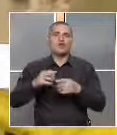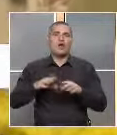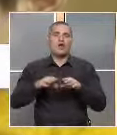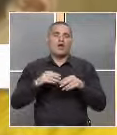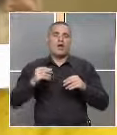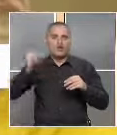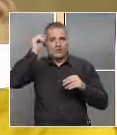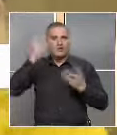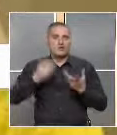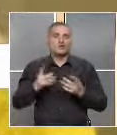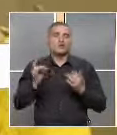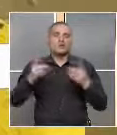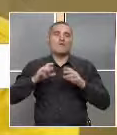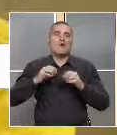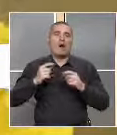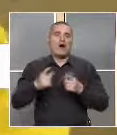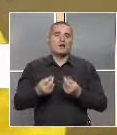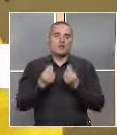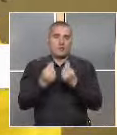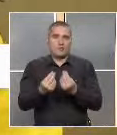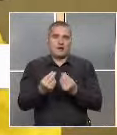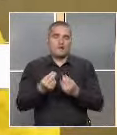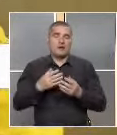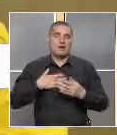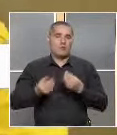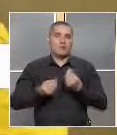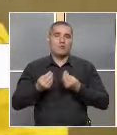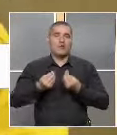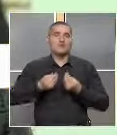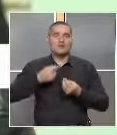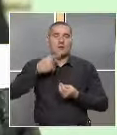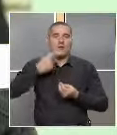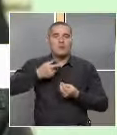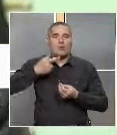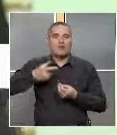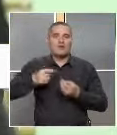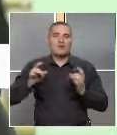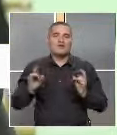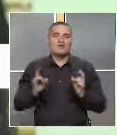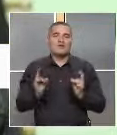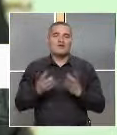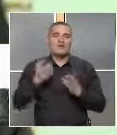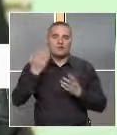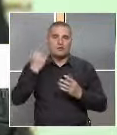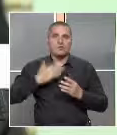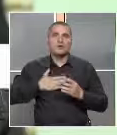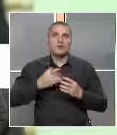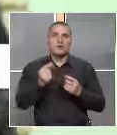състоянието му се подобрява. Идваме, защото има проблем с проговарянето. В началото беше малко по